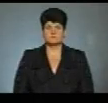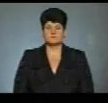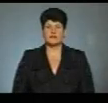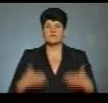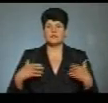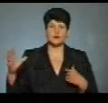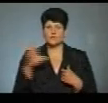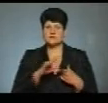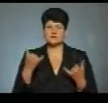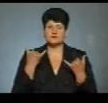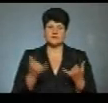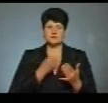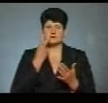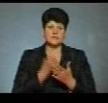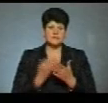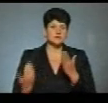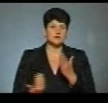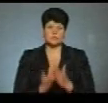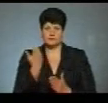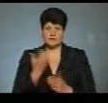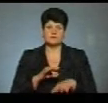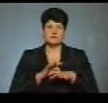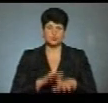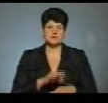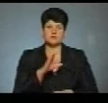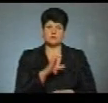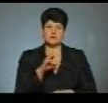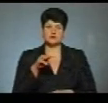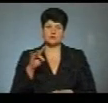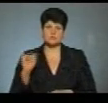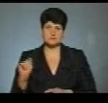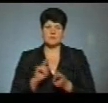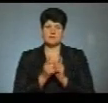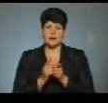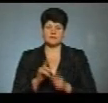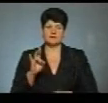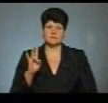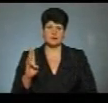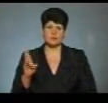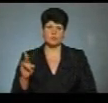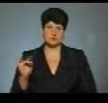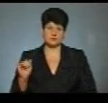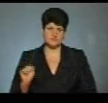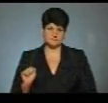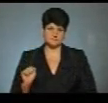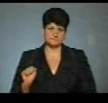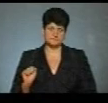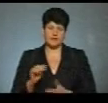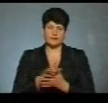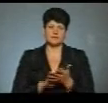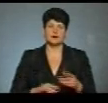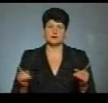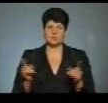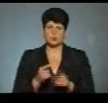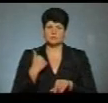Вітаю всіх, хто зараз з нами. Ви дивитесь новини. Я ведуча Соломія Струс, серди переклад Надія Куцовська. І далі коротко про